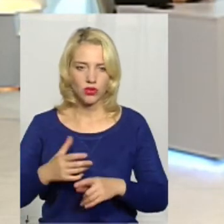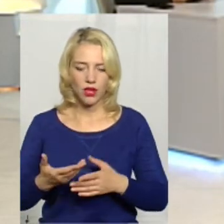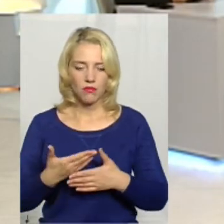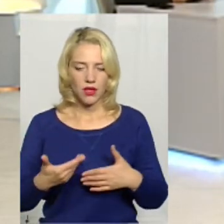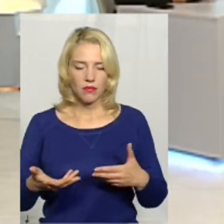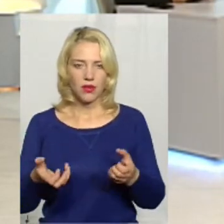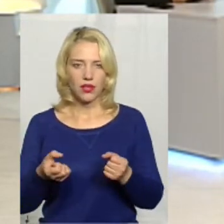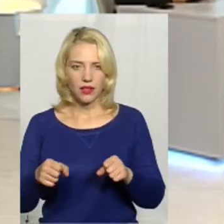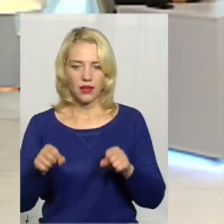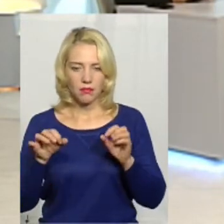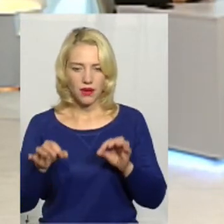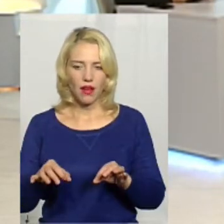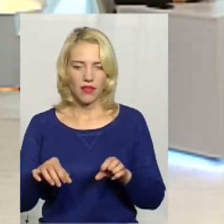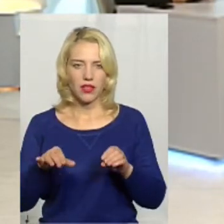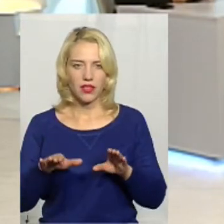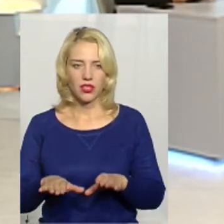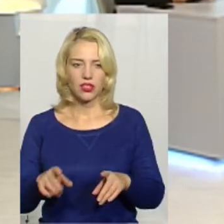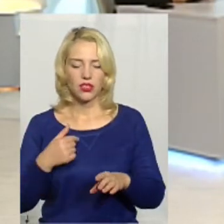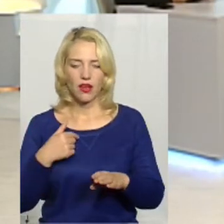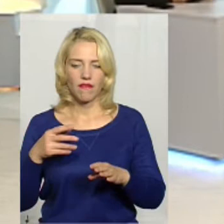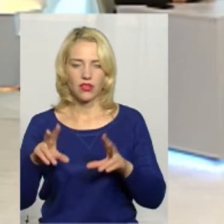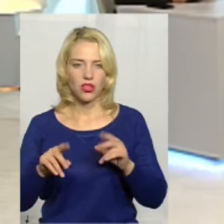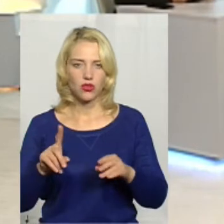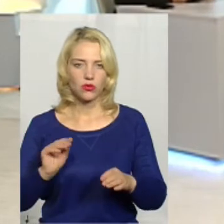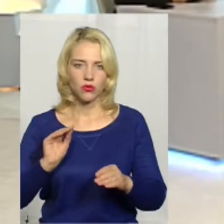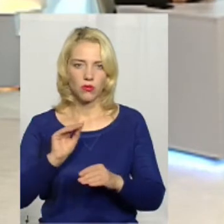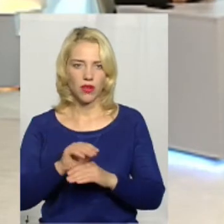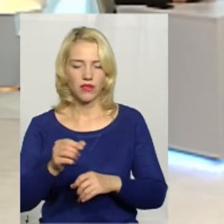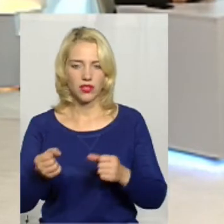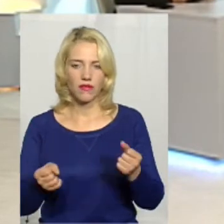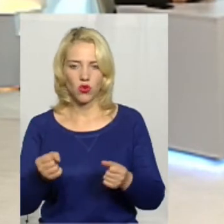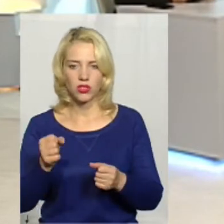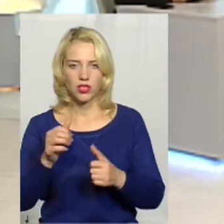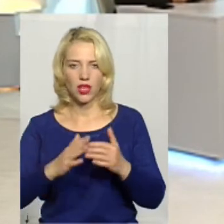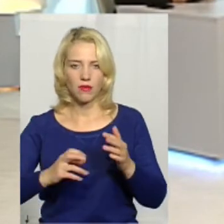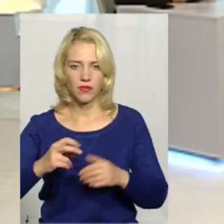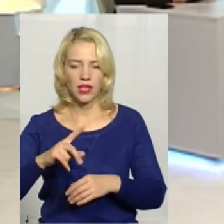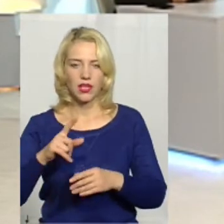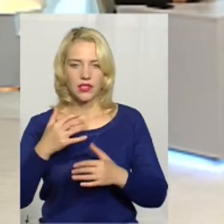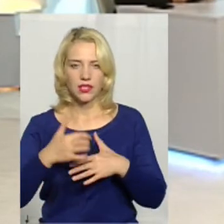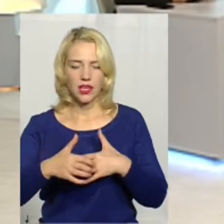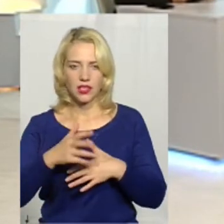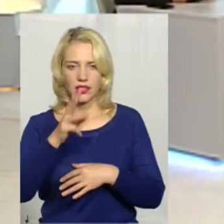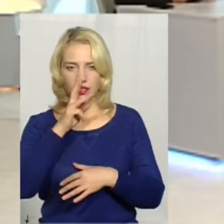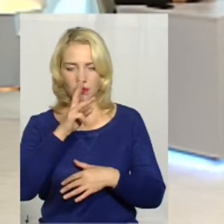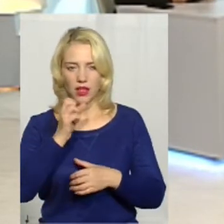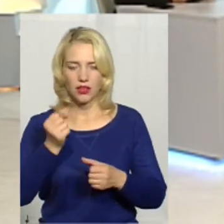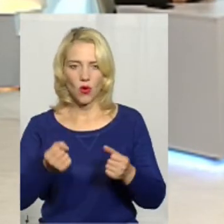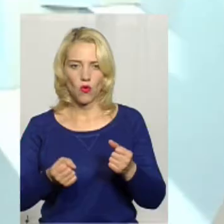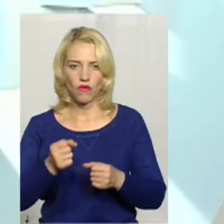прийняли правильне рішення, я рахую, щоб додати водіям, і сьогодні середня зарплата вже водіїв